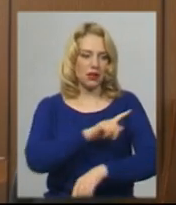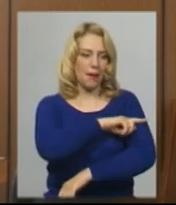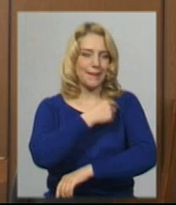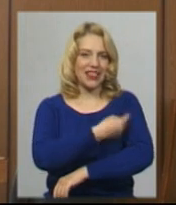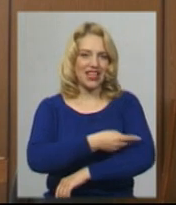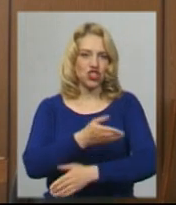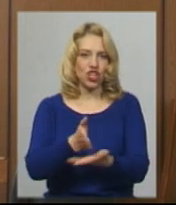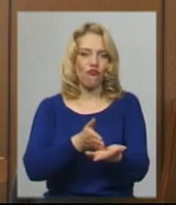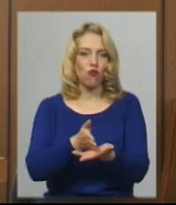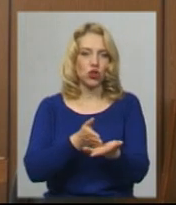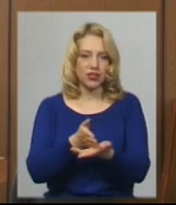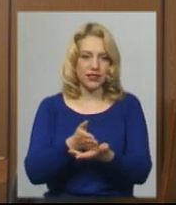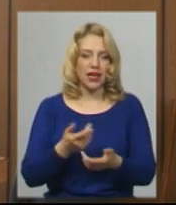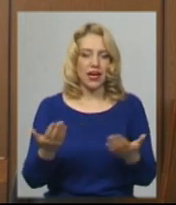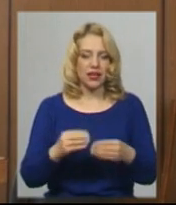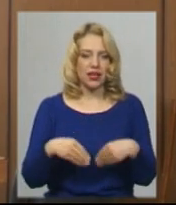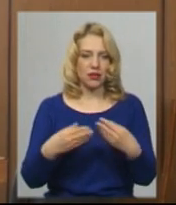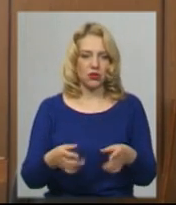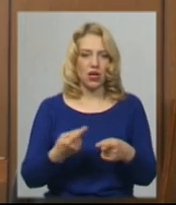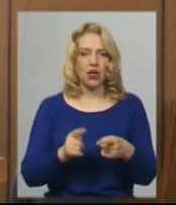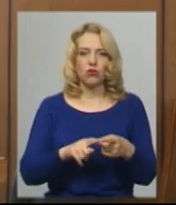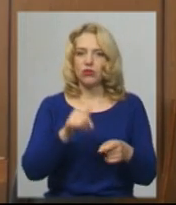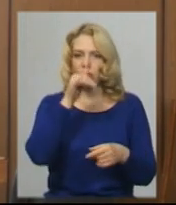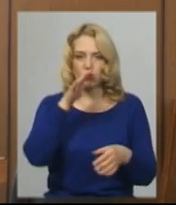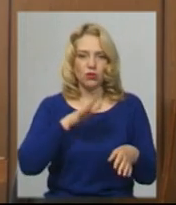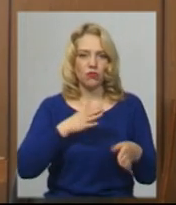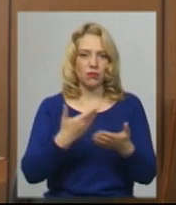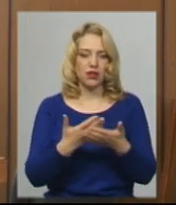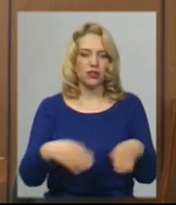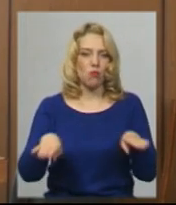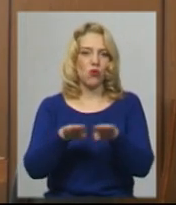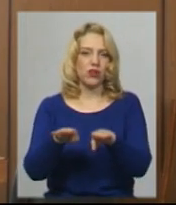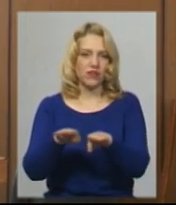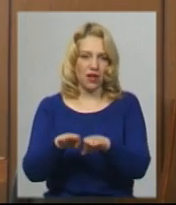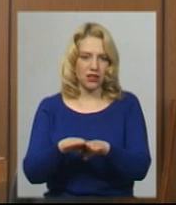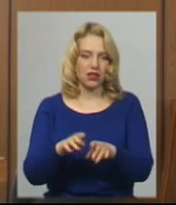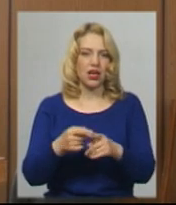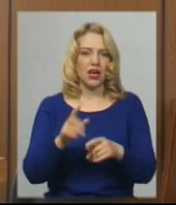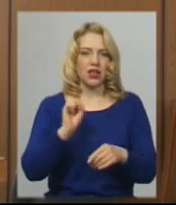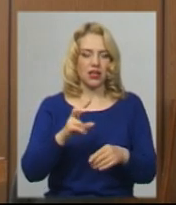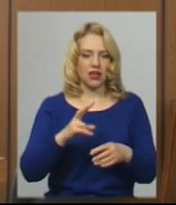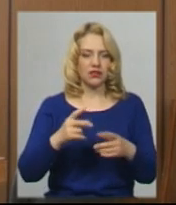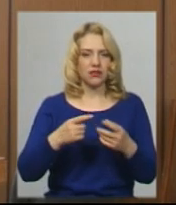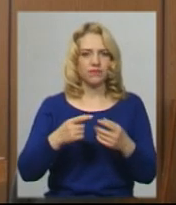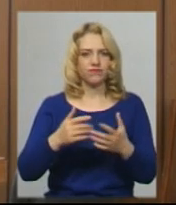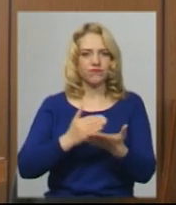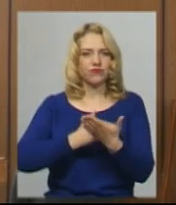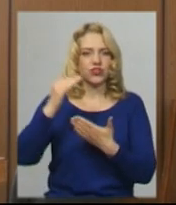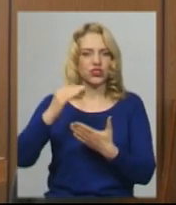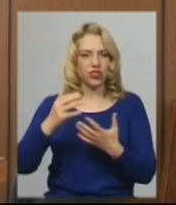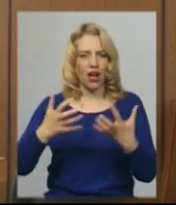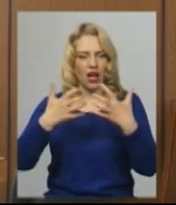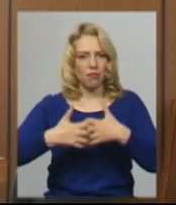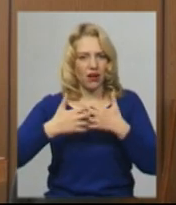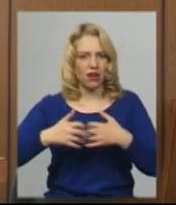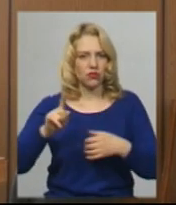покладені. Тому не зовсім коректно його дорівняти до приліжкових апаратів штучної вентиляції легень, які мають